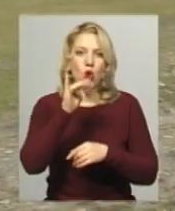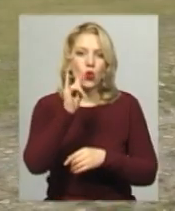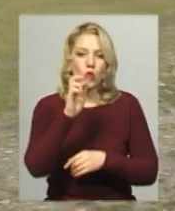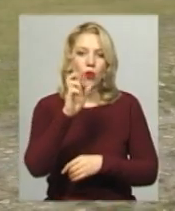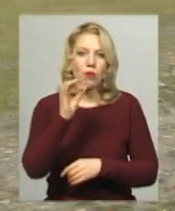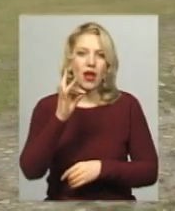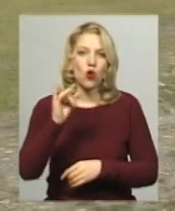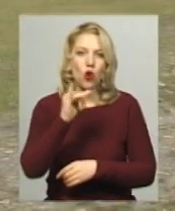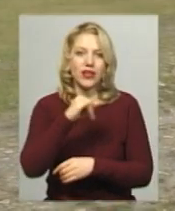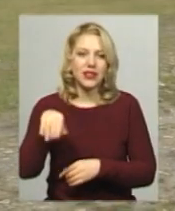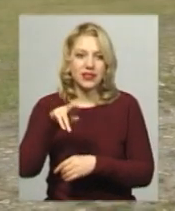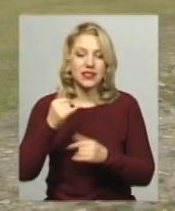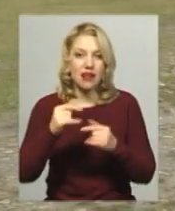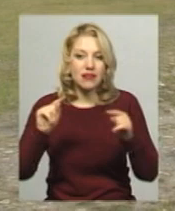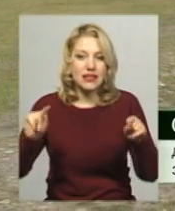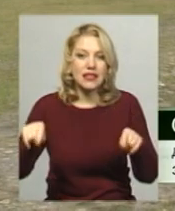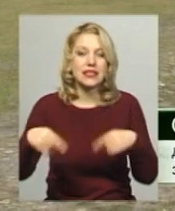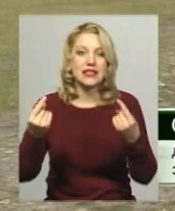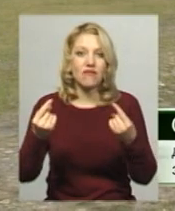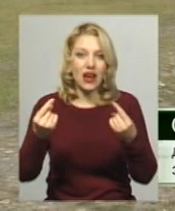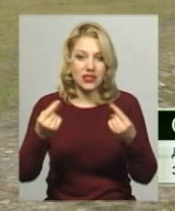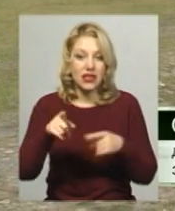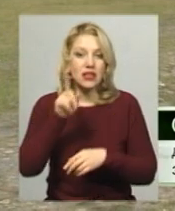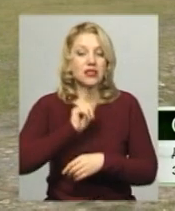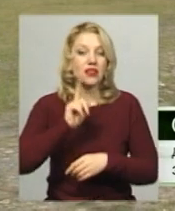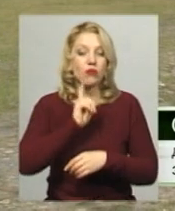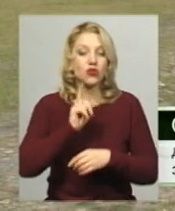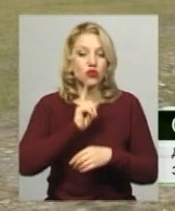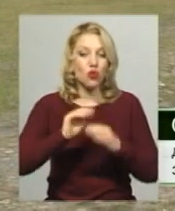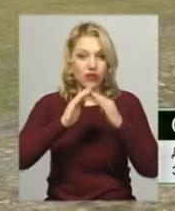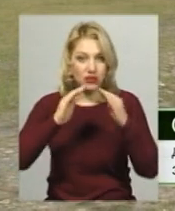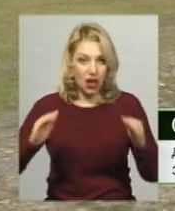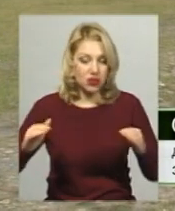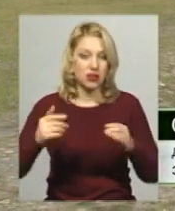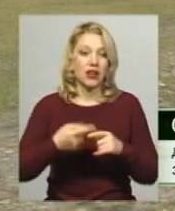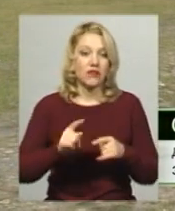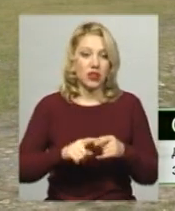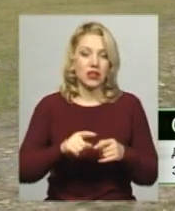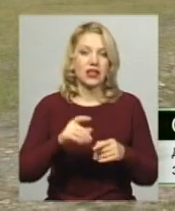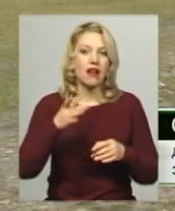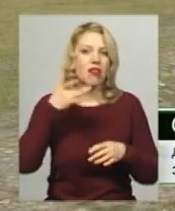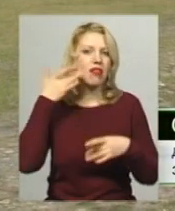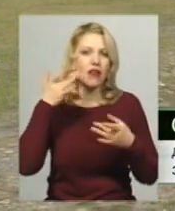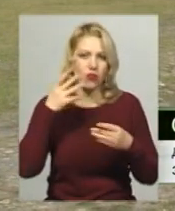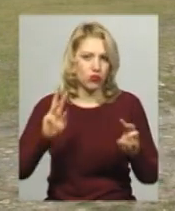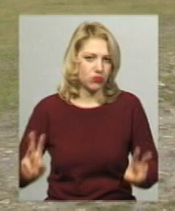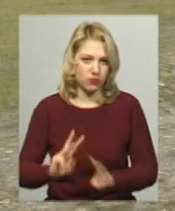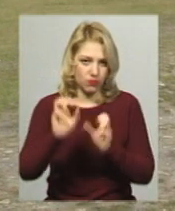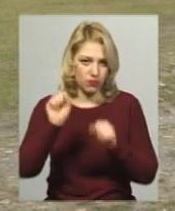Зараз в нас іде реставрація палацу, і він накритий тимчасовим дахом, який зроблений з легкозаймаючих